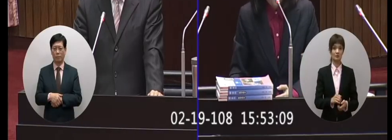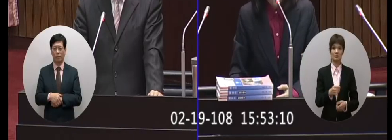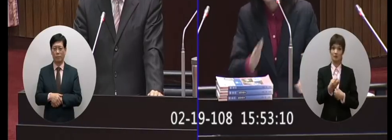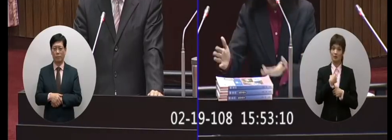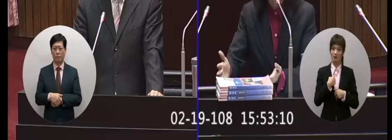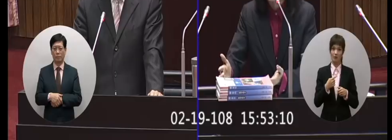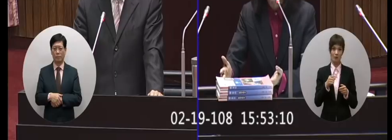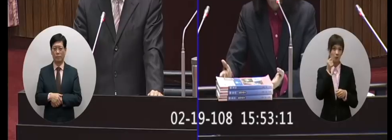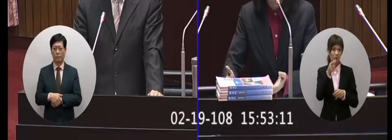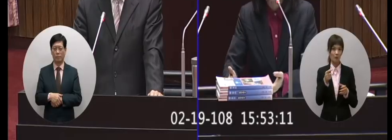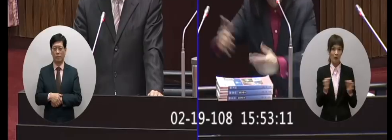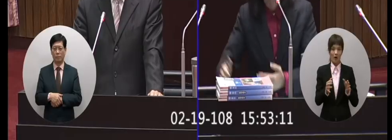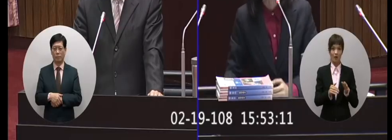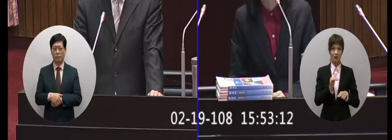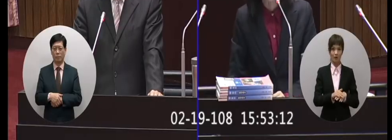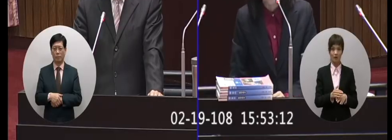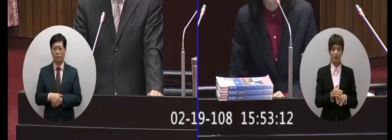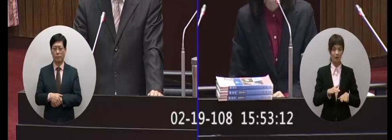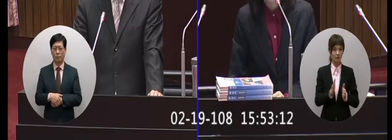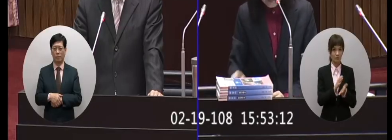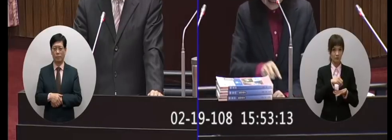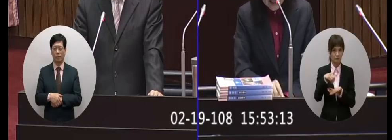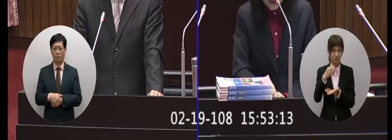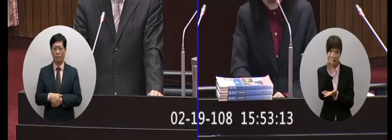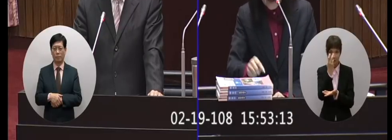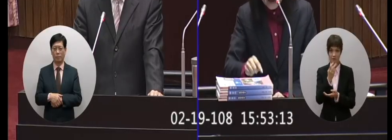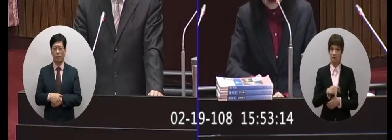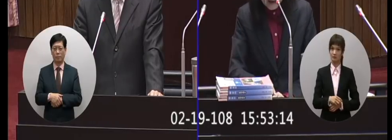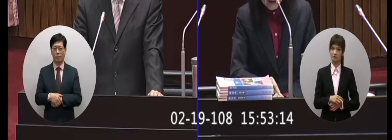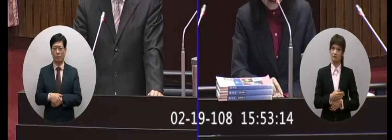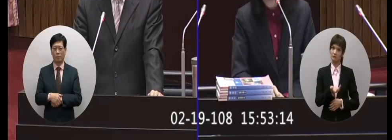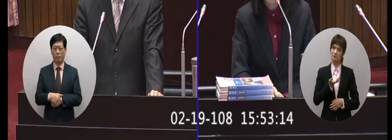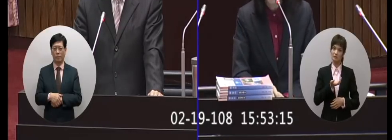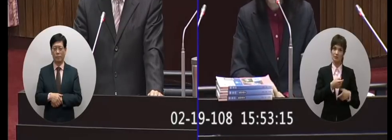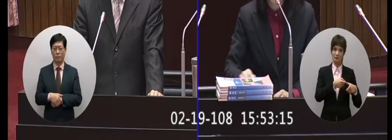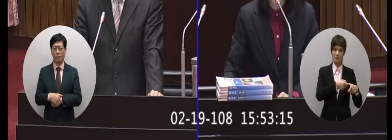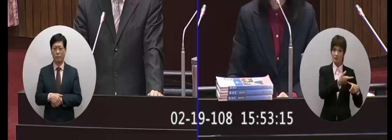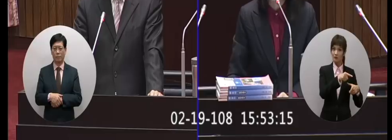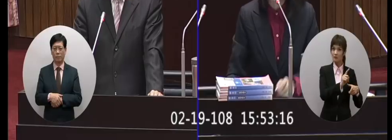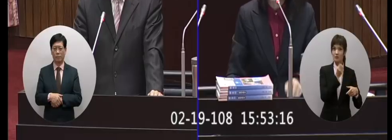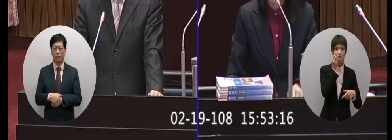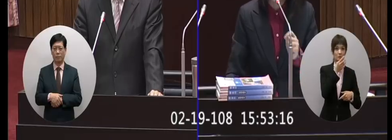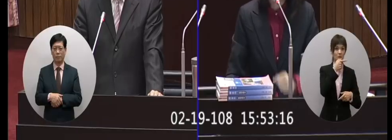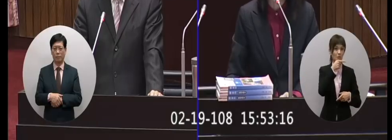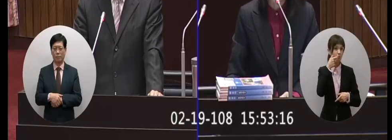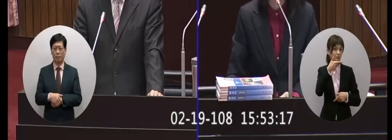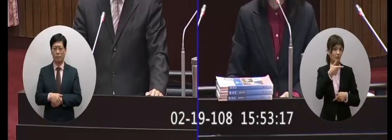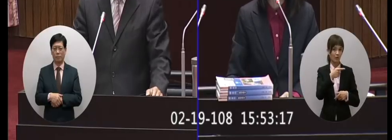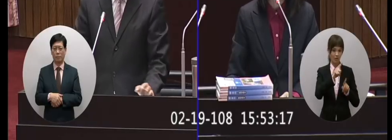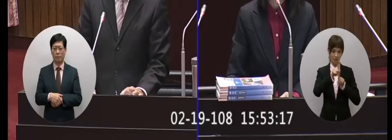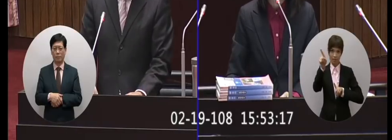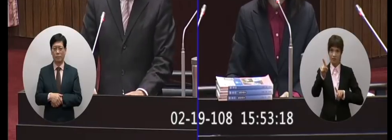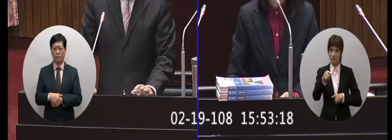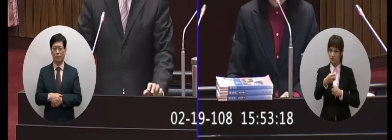月自然科教書說送審耶四到六個月差距多大啊部長你要不要回應我一下